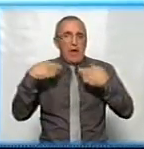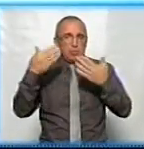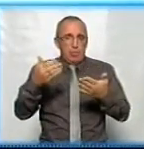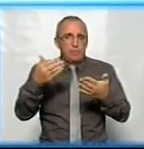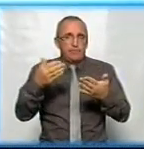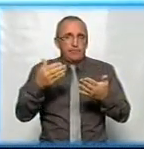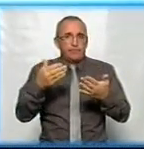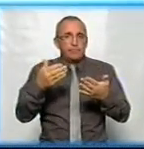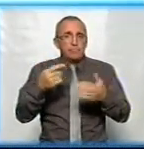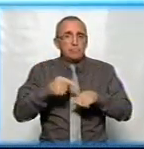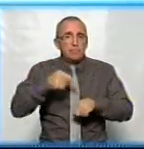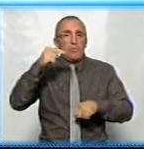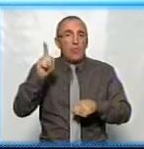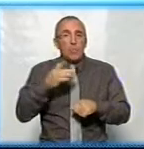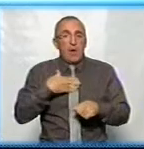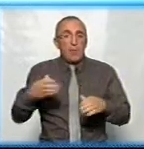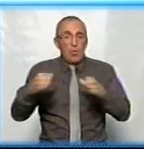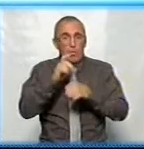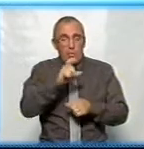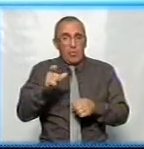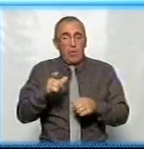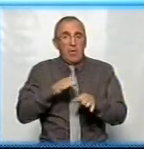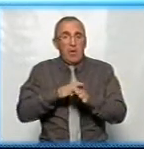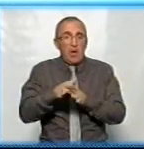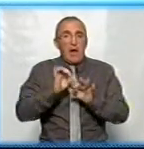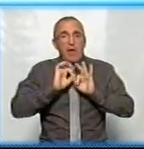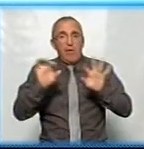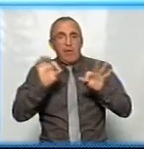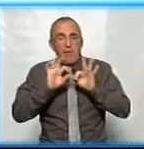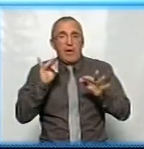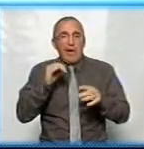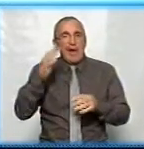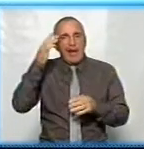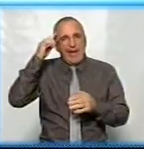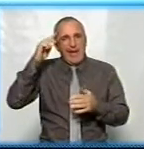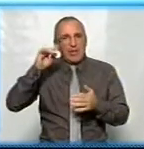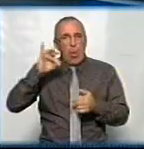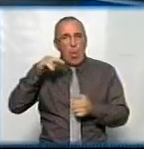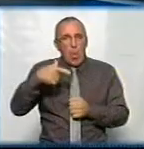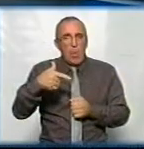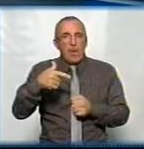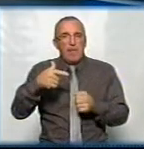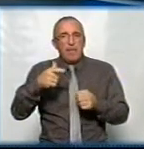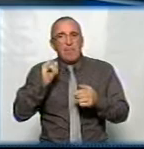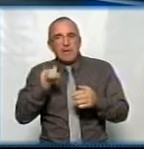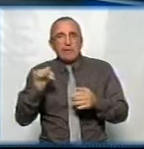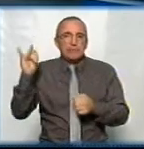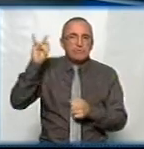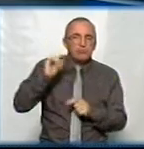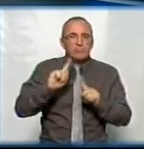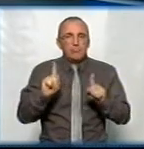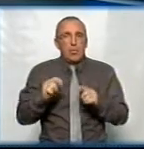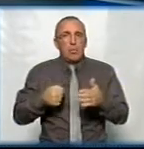Незримо відчувалося, що в нашому суспільстві ведеться потужна інформаційна та ідеологічна війна за власну ідентичність та історію. Це